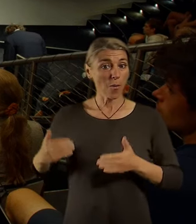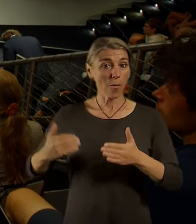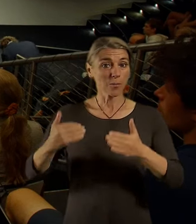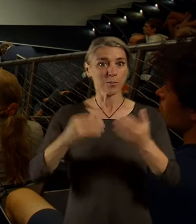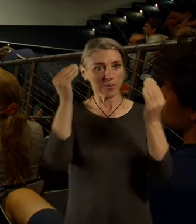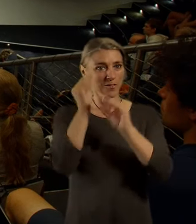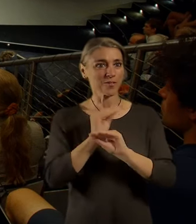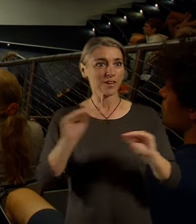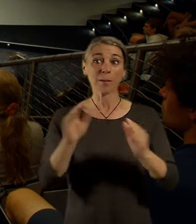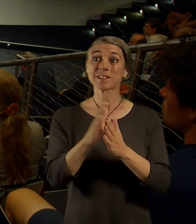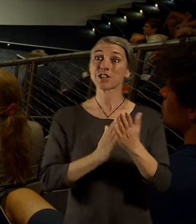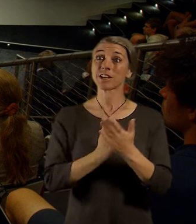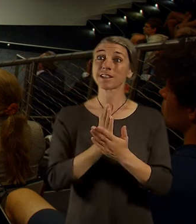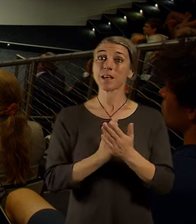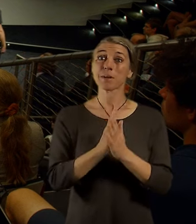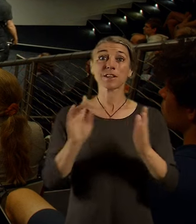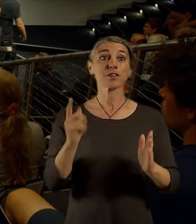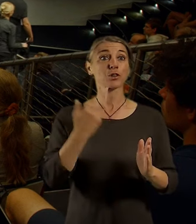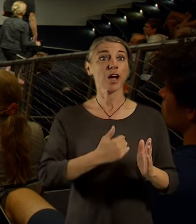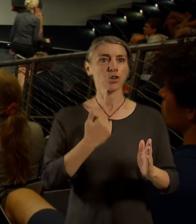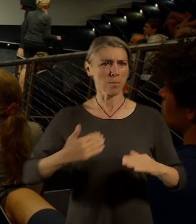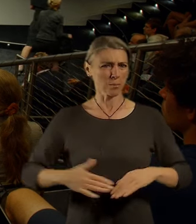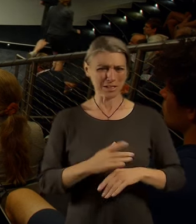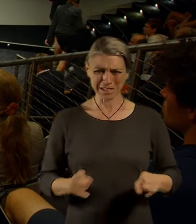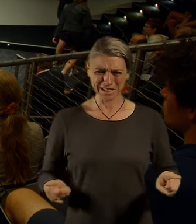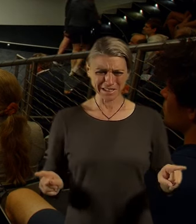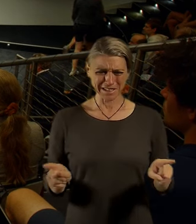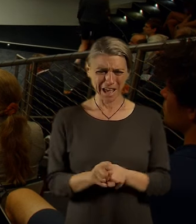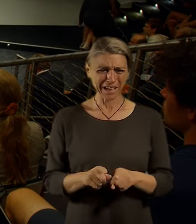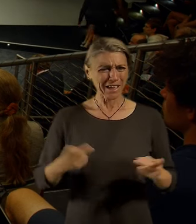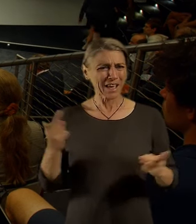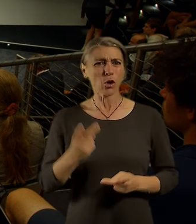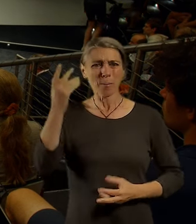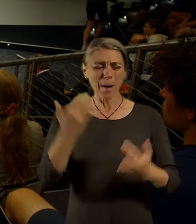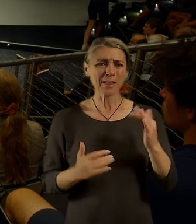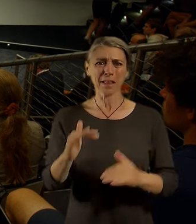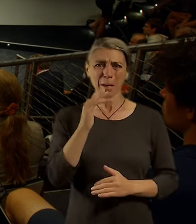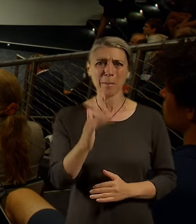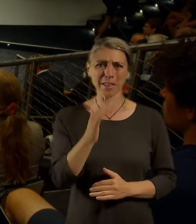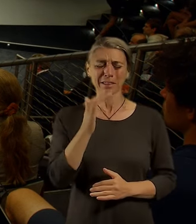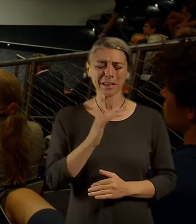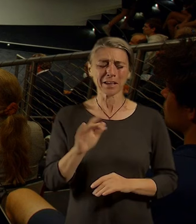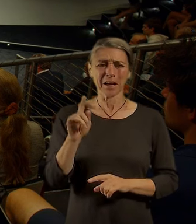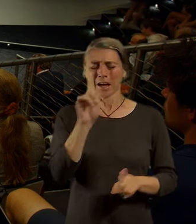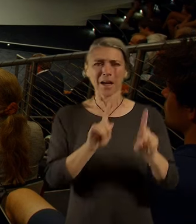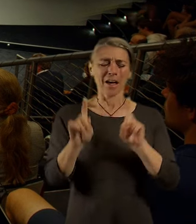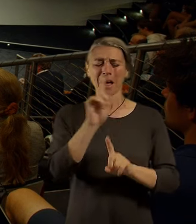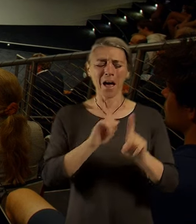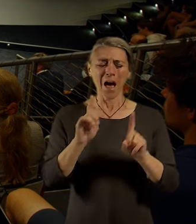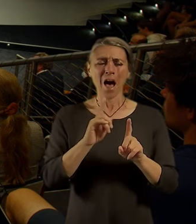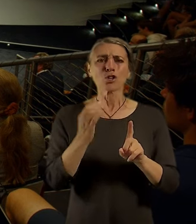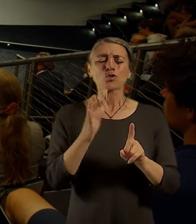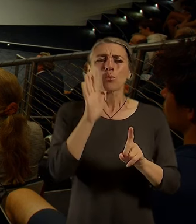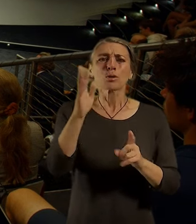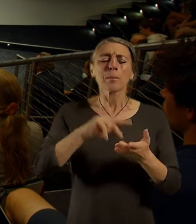že začíná semestr, je to první přednáška matematického semináře, dokud všichni nezjistí, o co vlastně půjde. Vítám vás na Velkých změnách